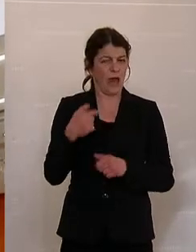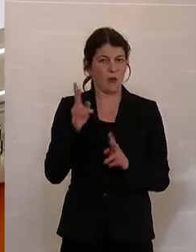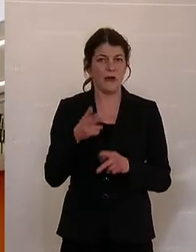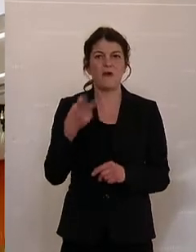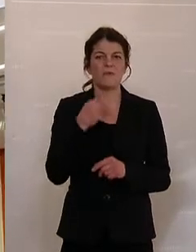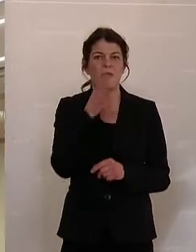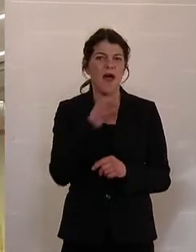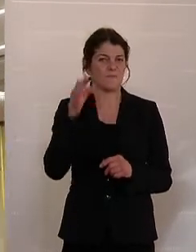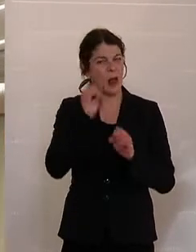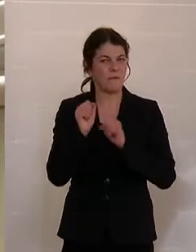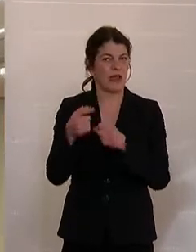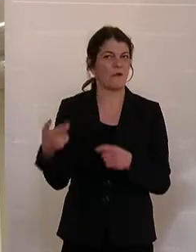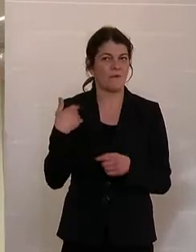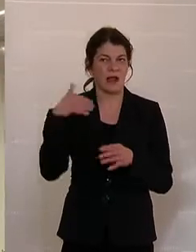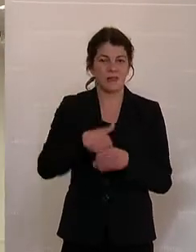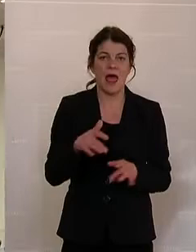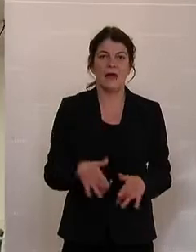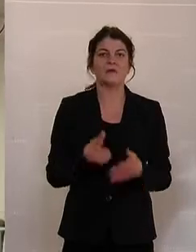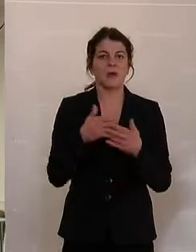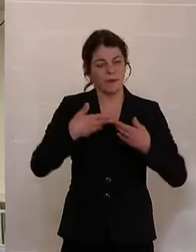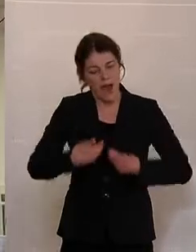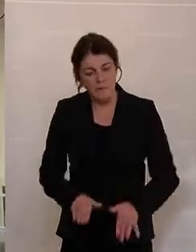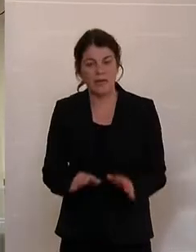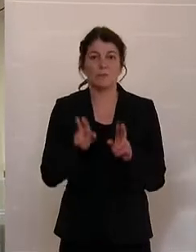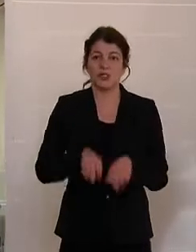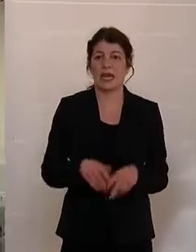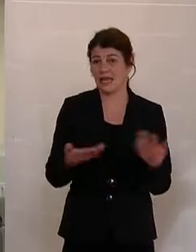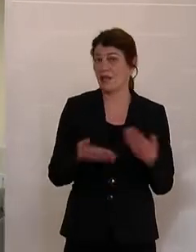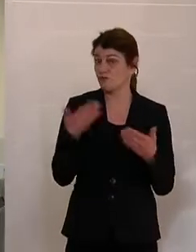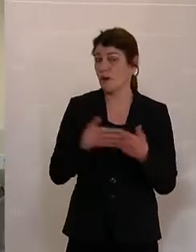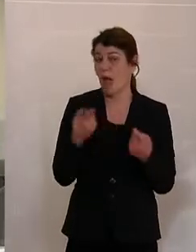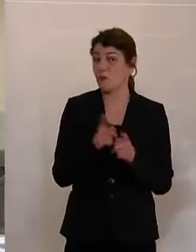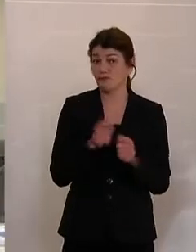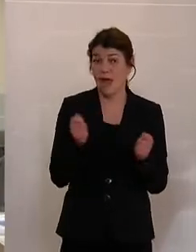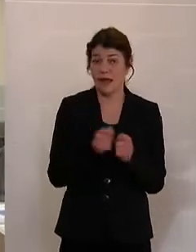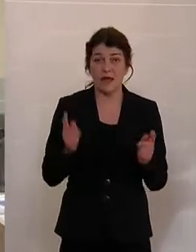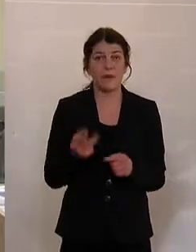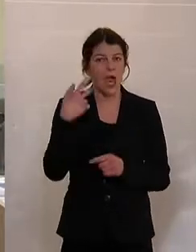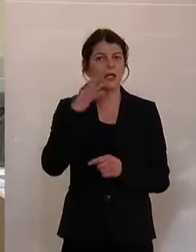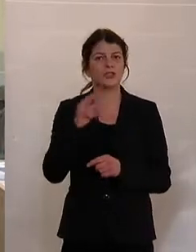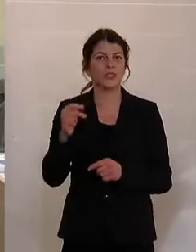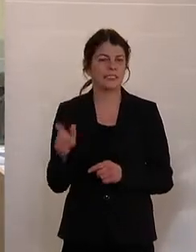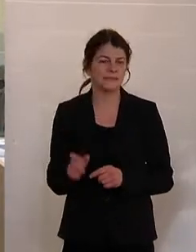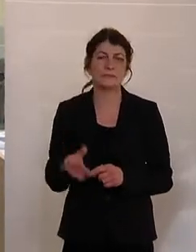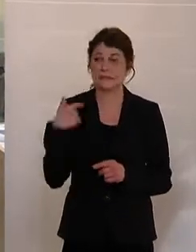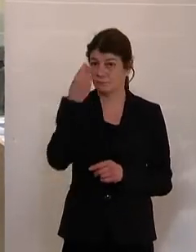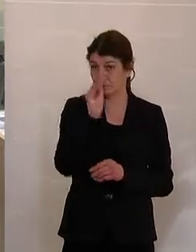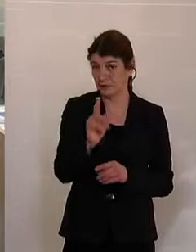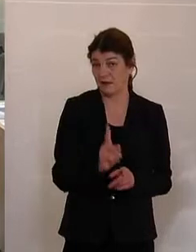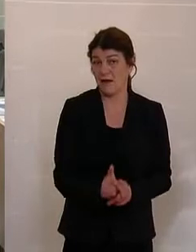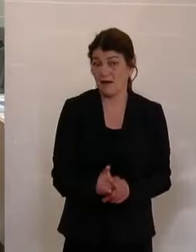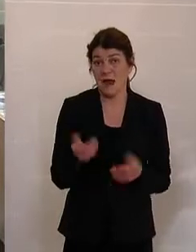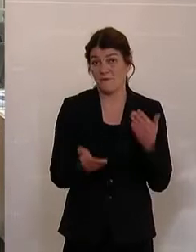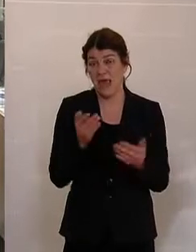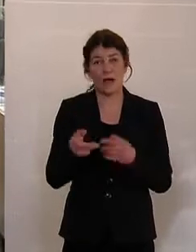Feminismusbewegung heraus. Da geht es um Abortion Rights, um Abtreibungsrechte. Noch einmal spannend. Aber Herr Schnedlitz, ich sage Ihnen eines. Vielleicht